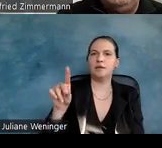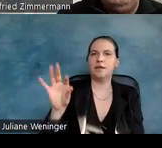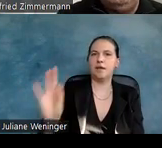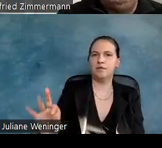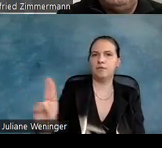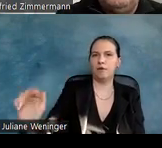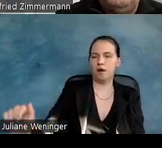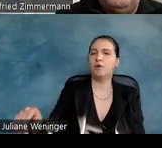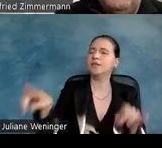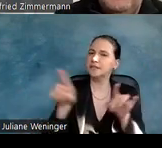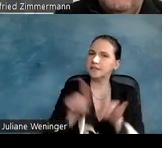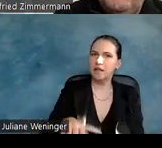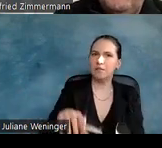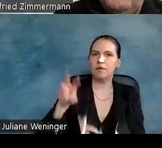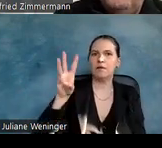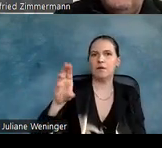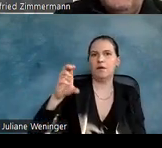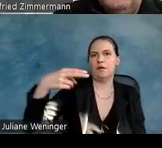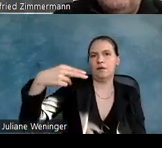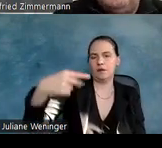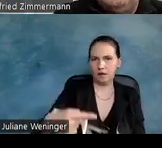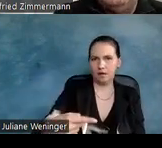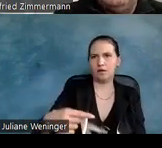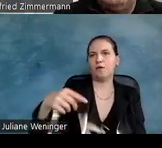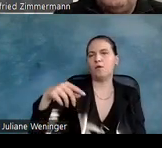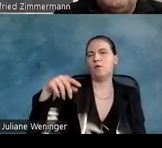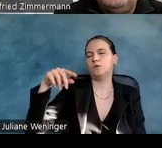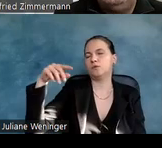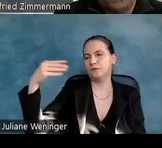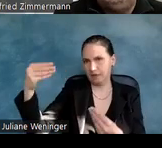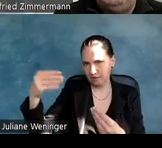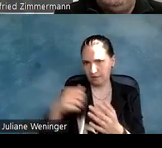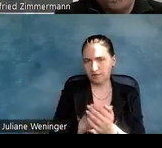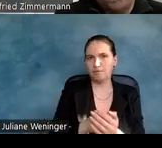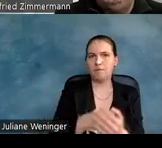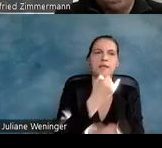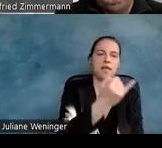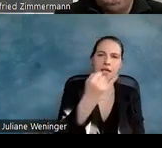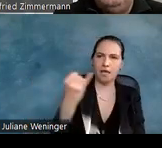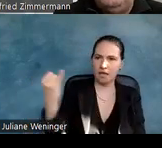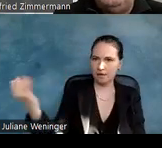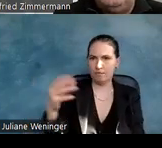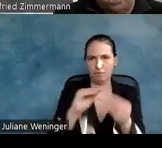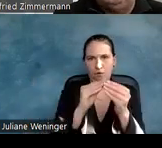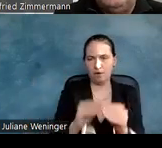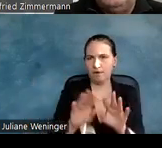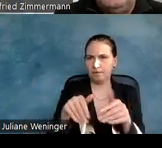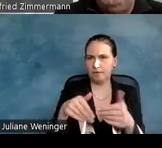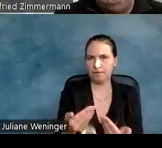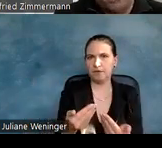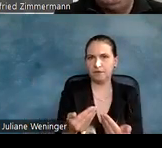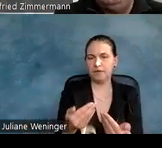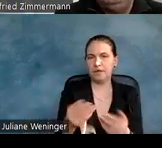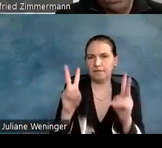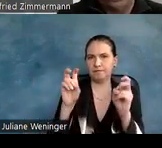WCAG als auch für die Qualität, also bei jedem Problem gibt es einen